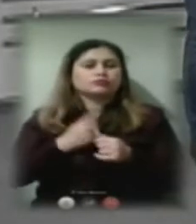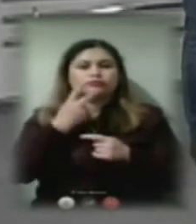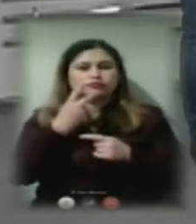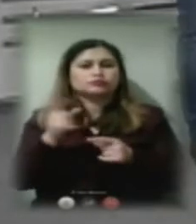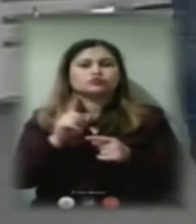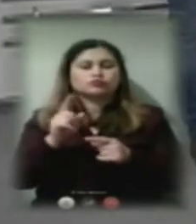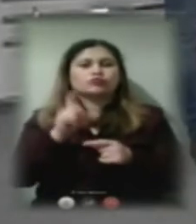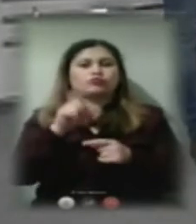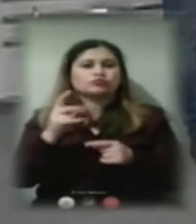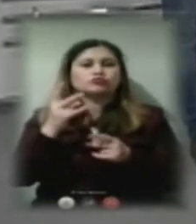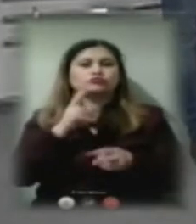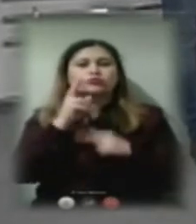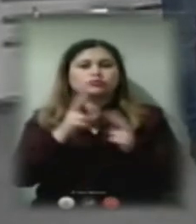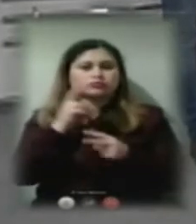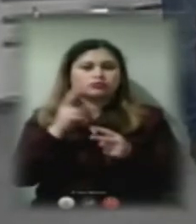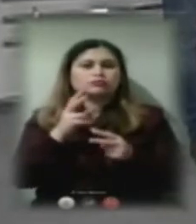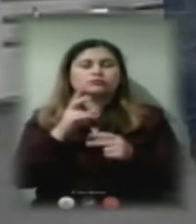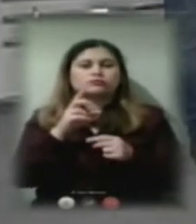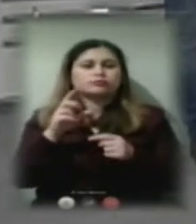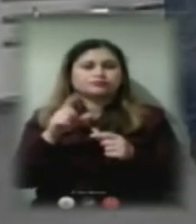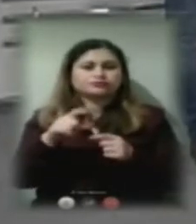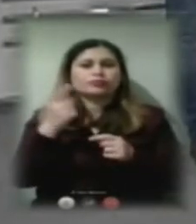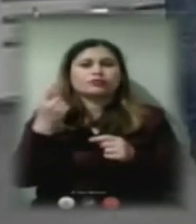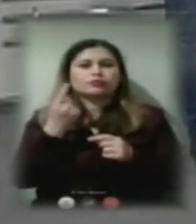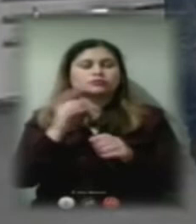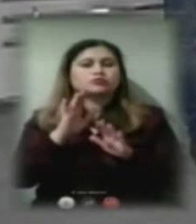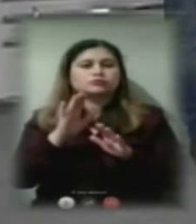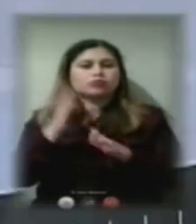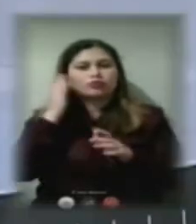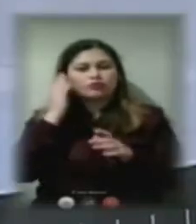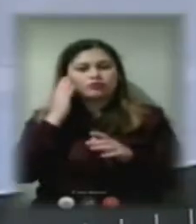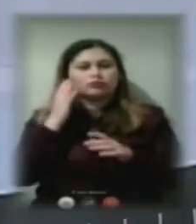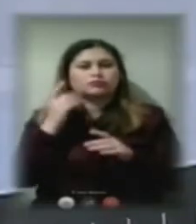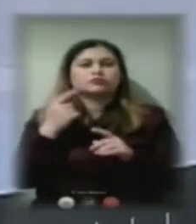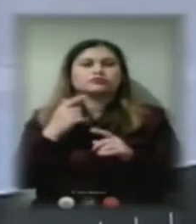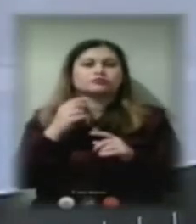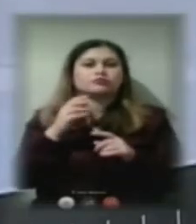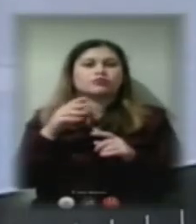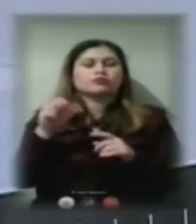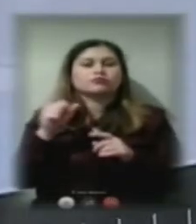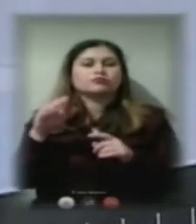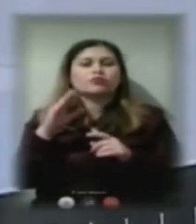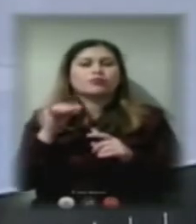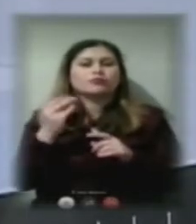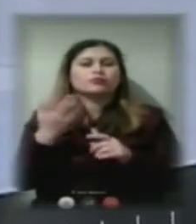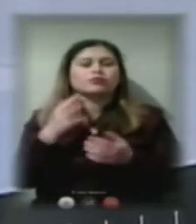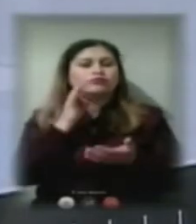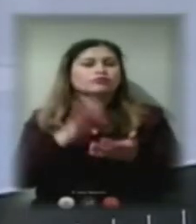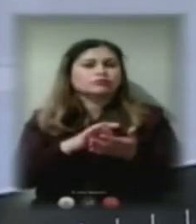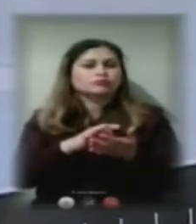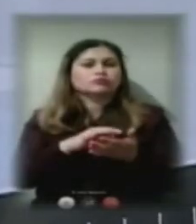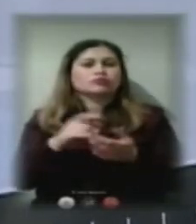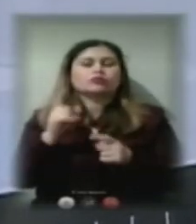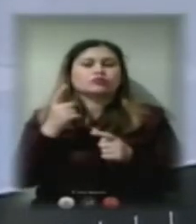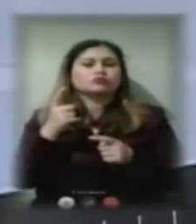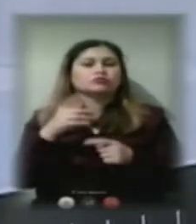звертатися безпосередньо до першого заступника міського голови, а ті компанії, які мають за це відповідати, чомусь цього